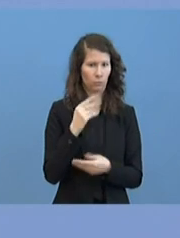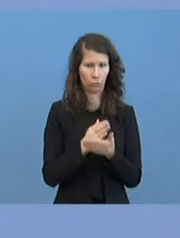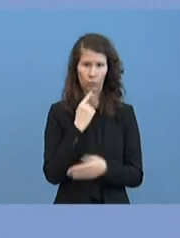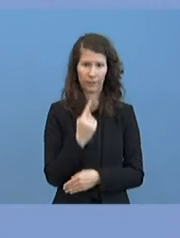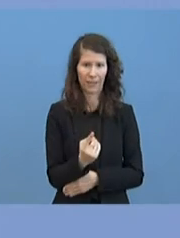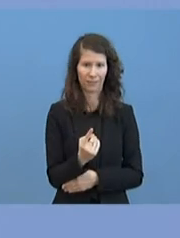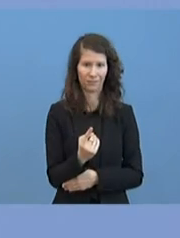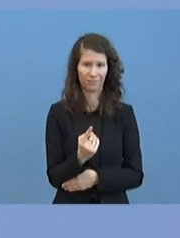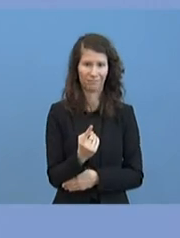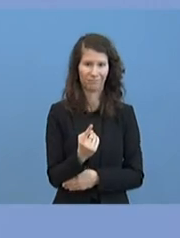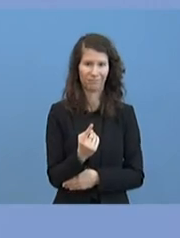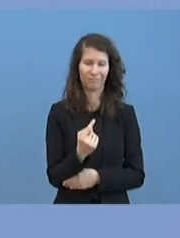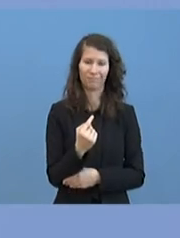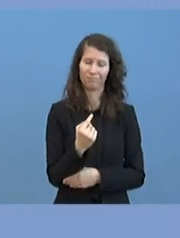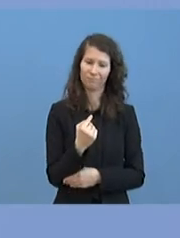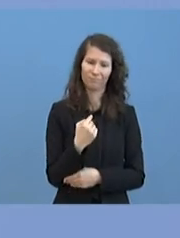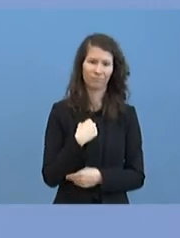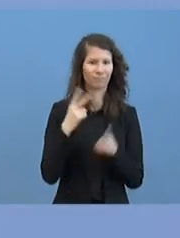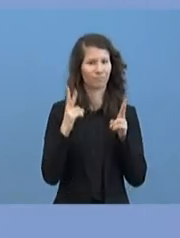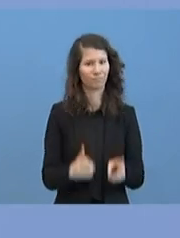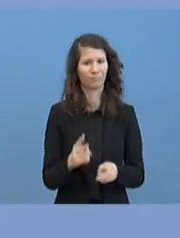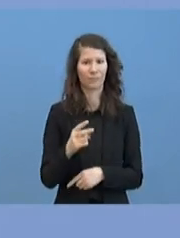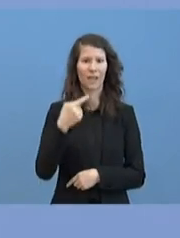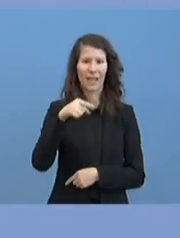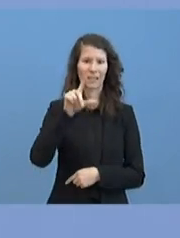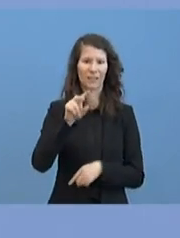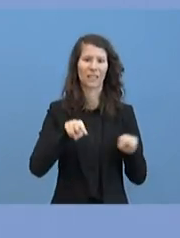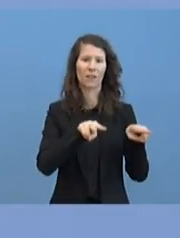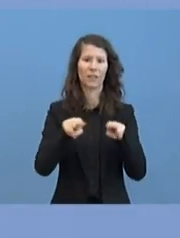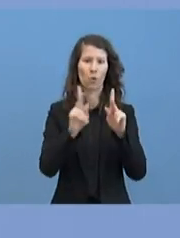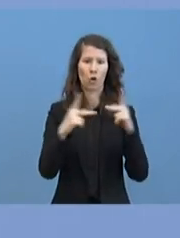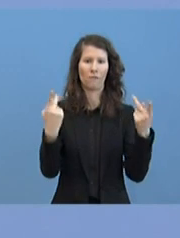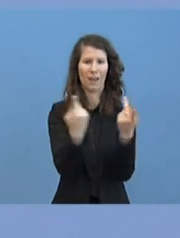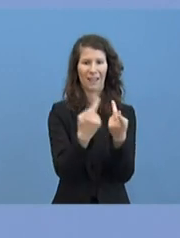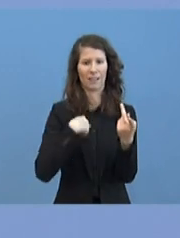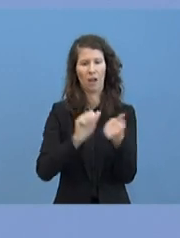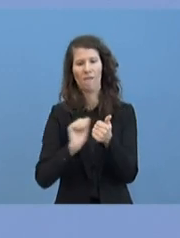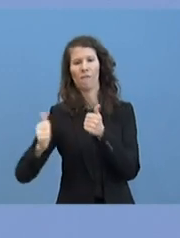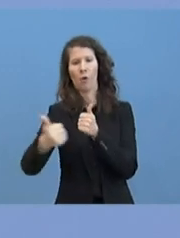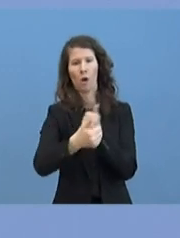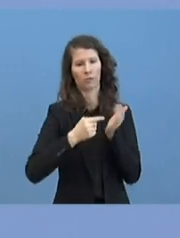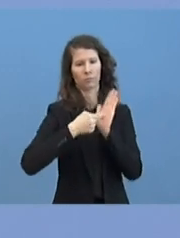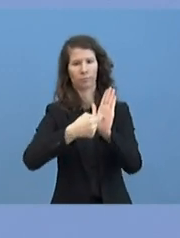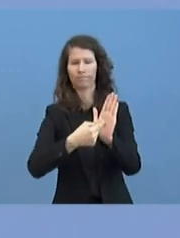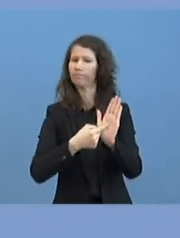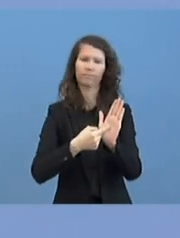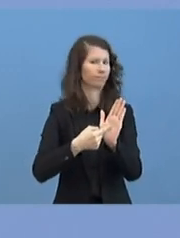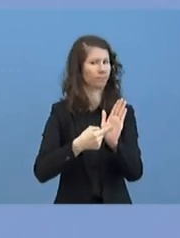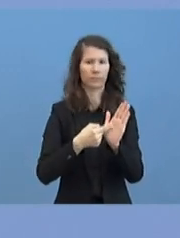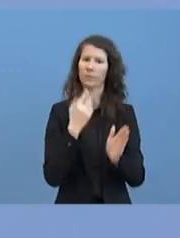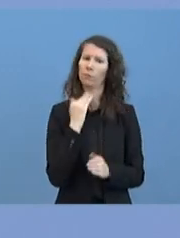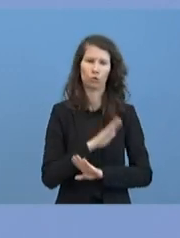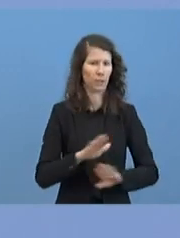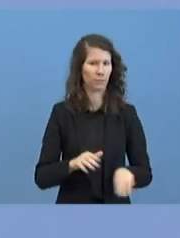jetzt nicht einen ganzen G20-Videokonferenz vorwegnehmen. Für uns ist klar, dieses ist eine